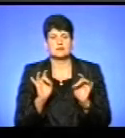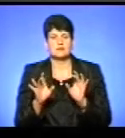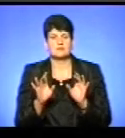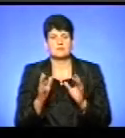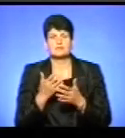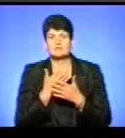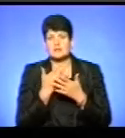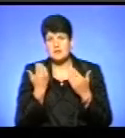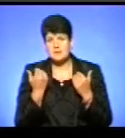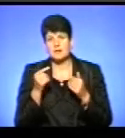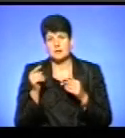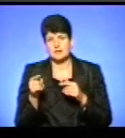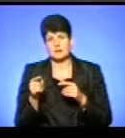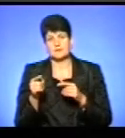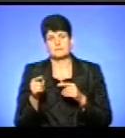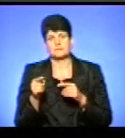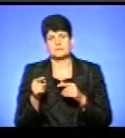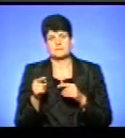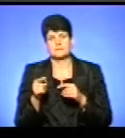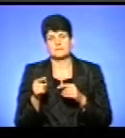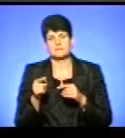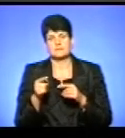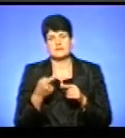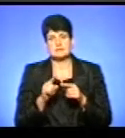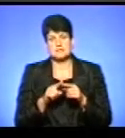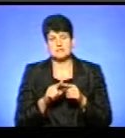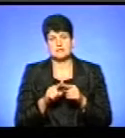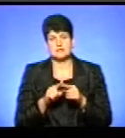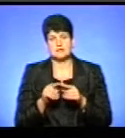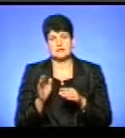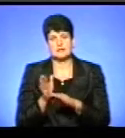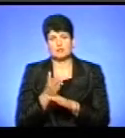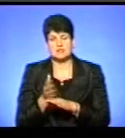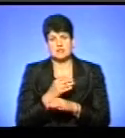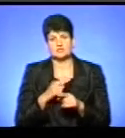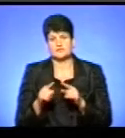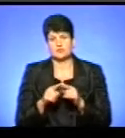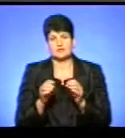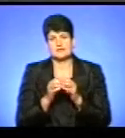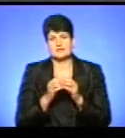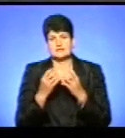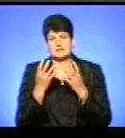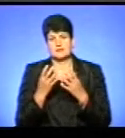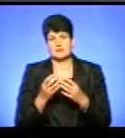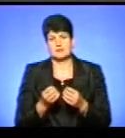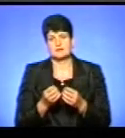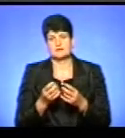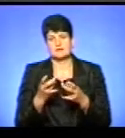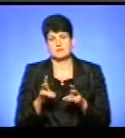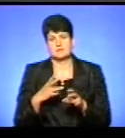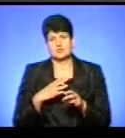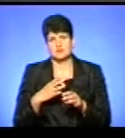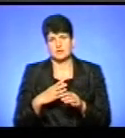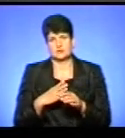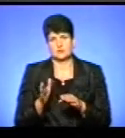встановлені і, відповідно, ми вживаємо, тобто, цей демонтаж пришвидшується, нема цих десяти днів для того, щоб собі доступування